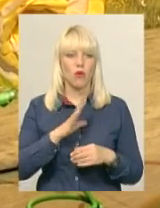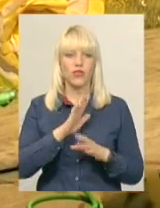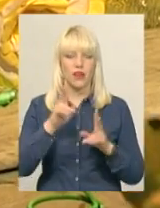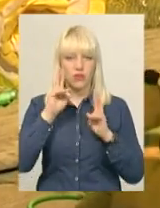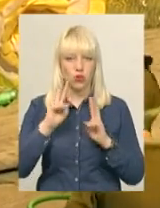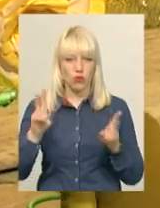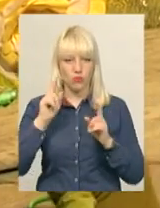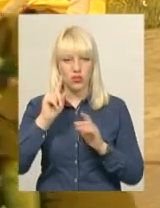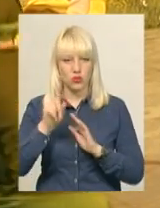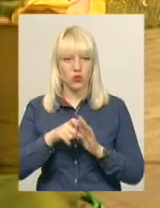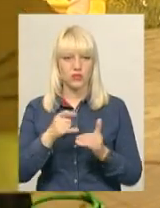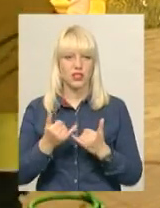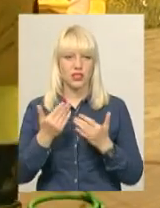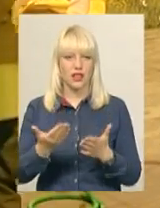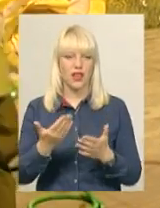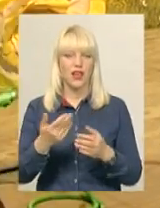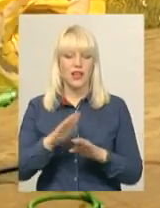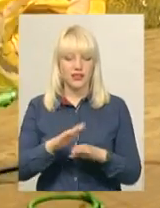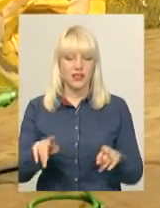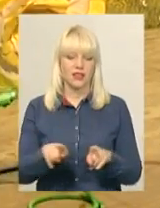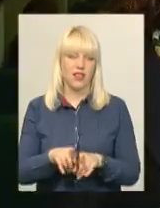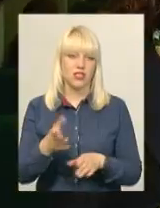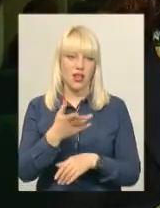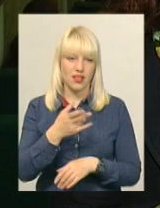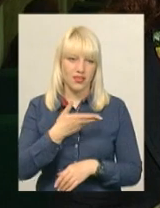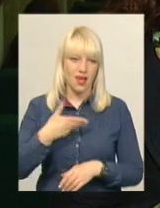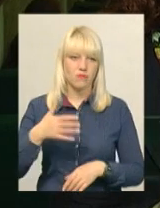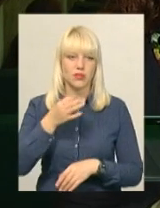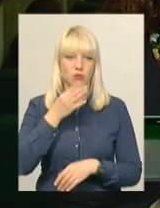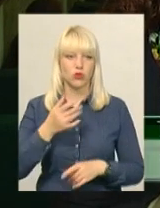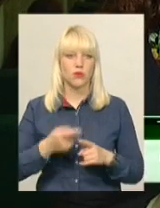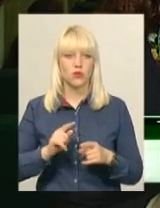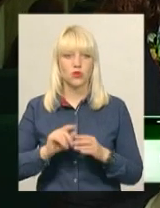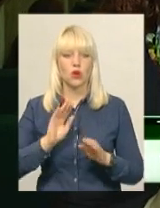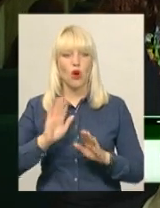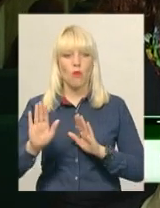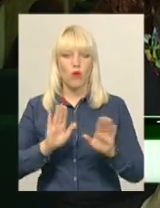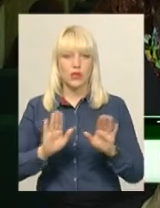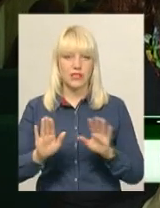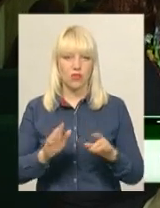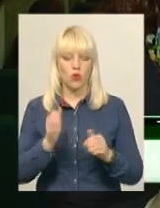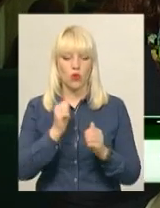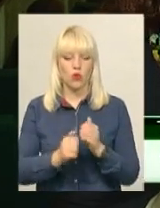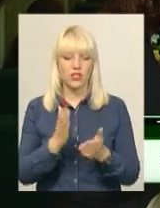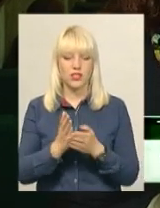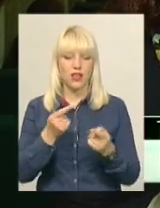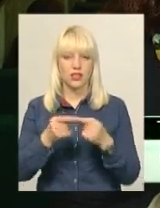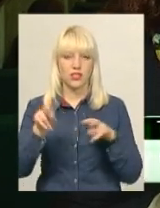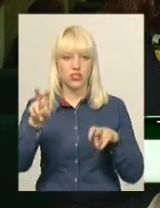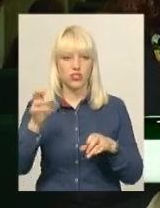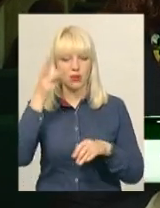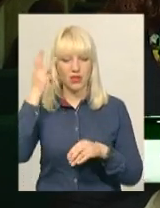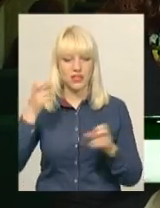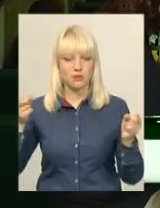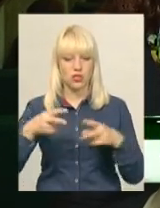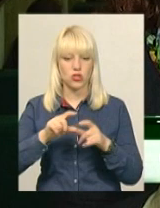досвід і для дітей, я вважаю, теж, але нам сподобалось. Постановку мюзиклу «Кожен є інший» Мельницька спеціалізована